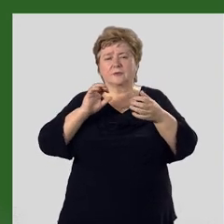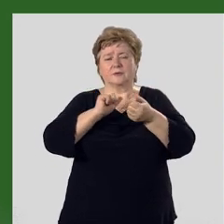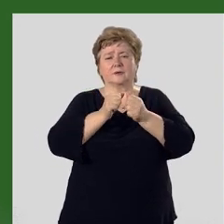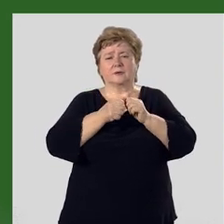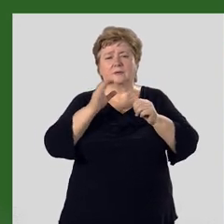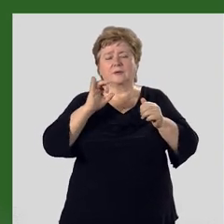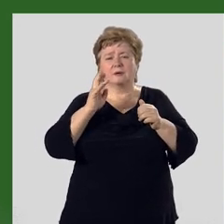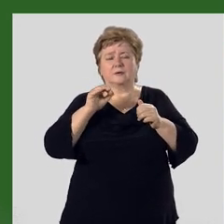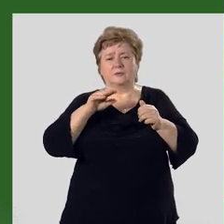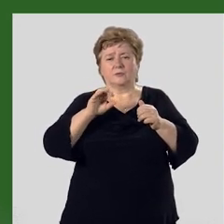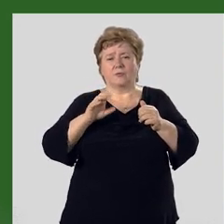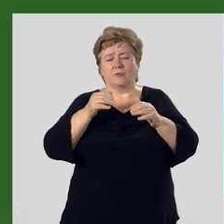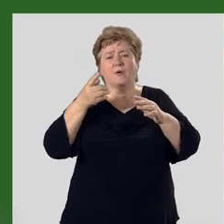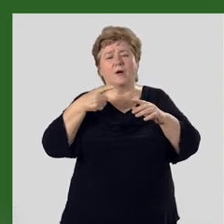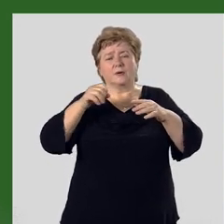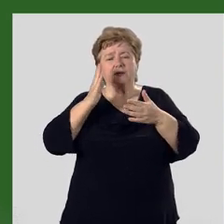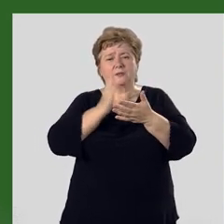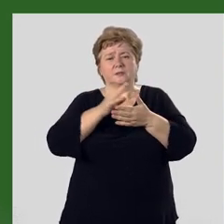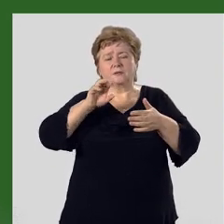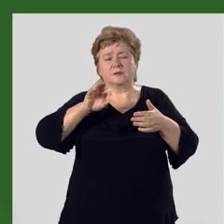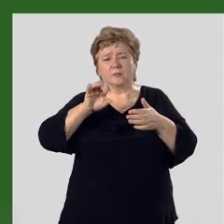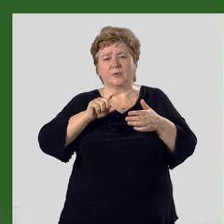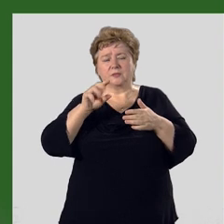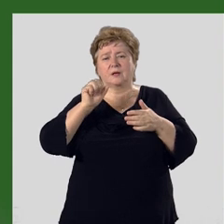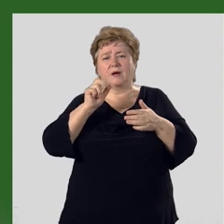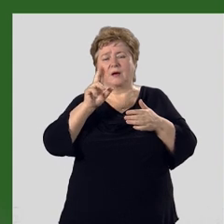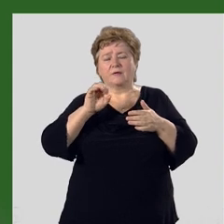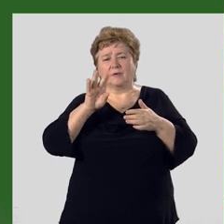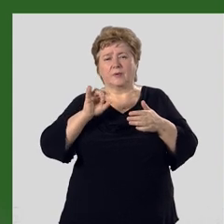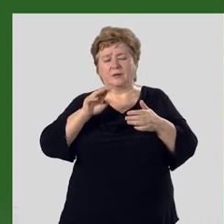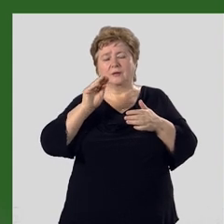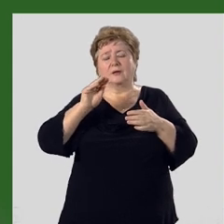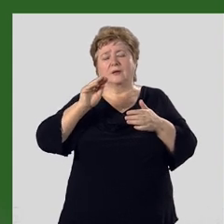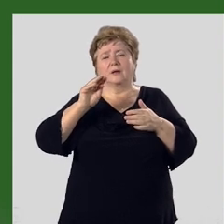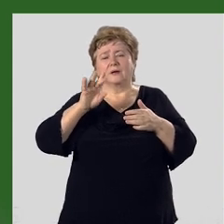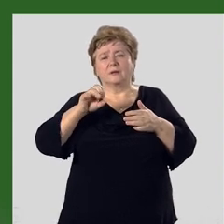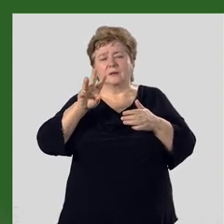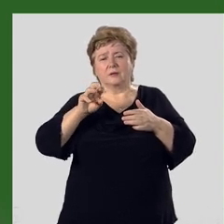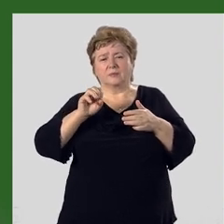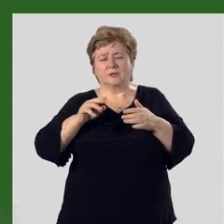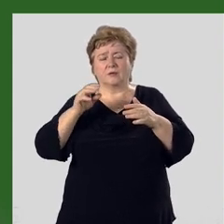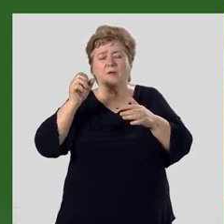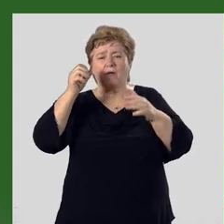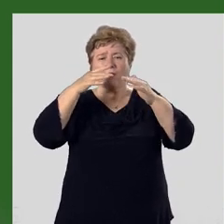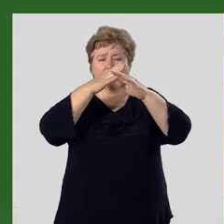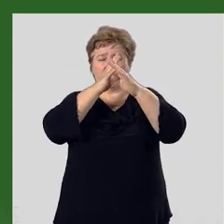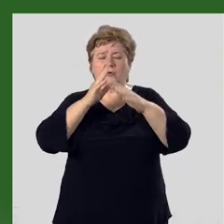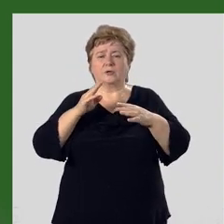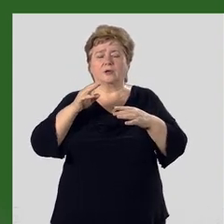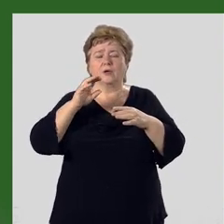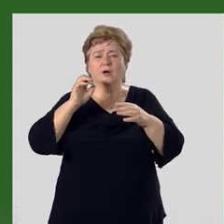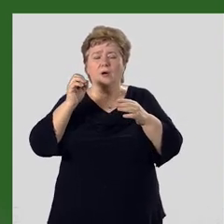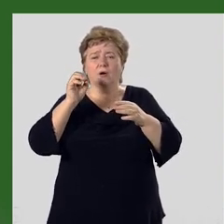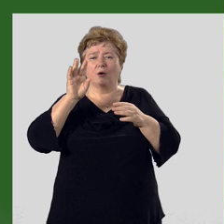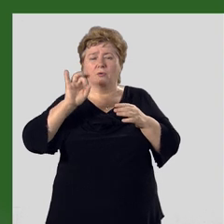лык, нарэнтоу, где залегают тапаз, аквамарин, нефрит, рдонит, горный хрусталь, полевой шпат.